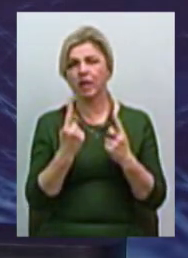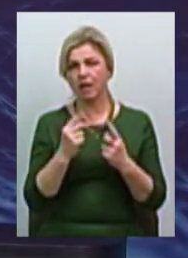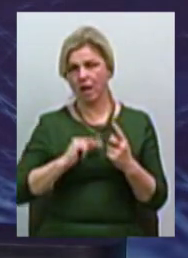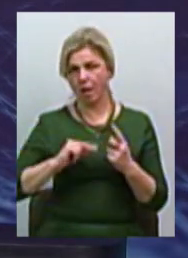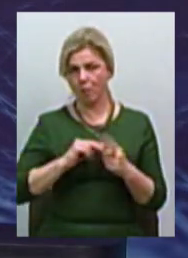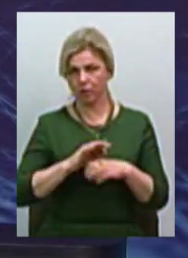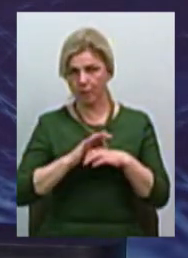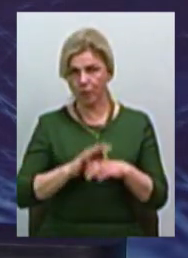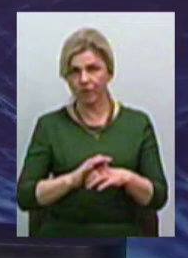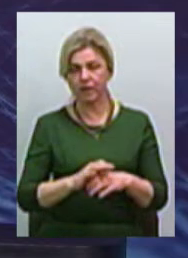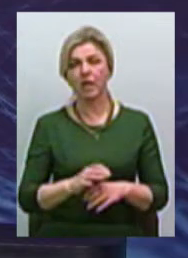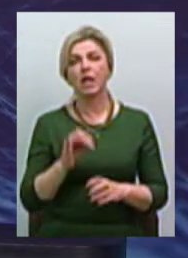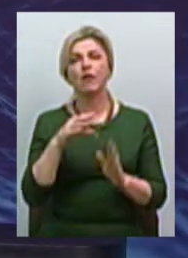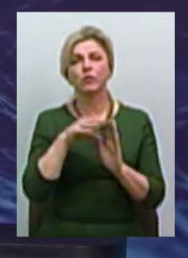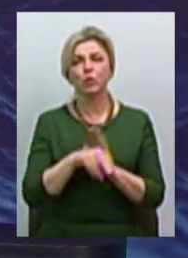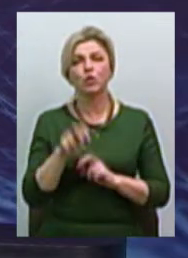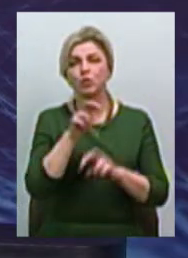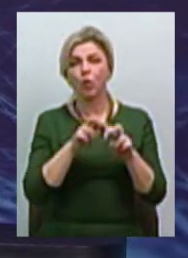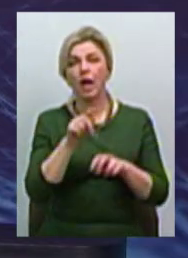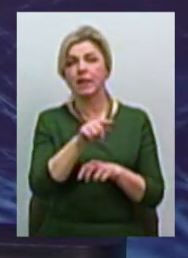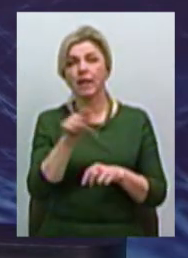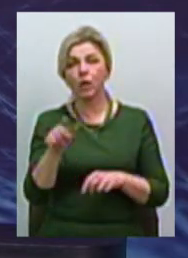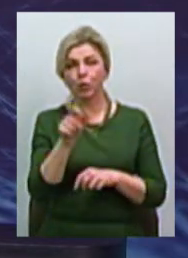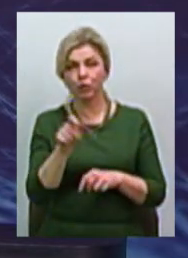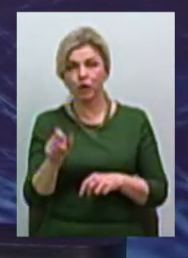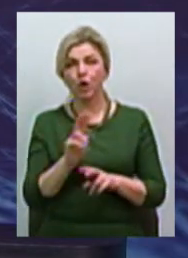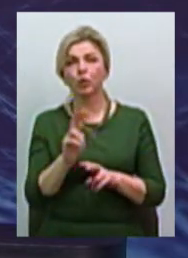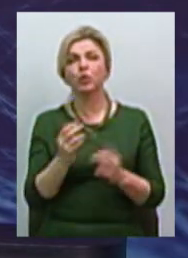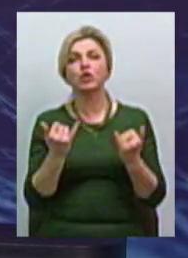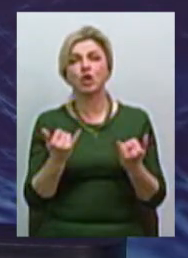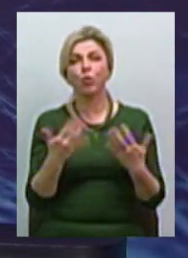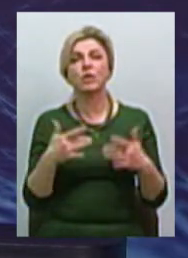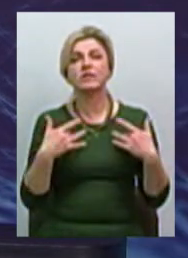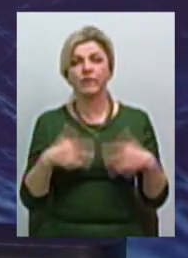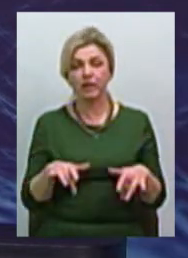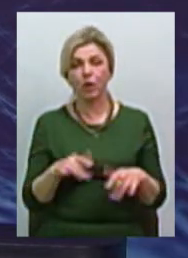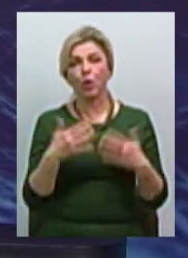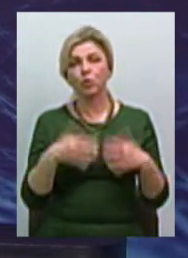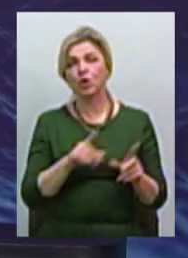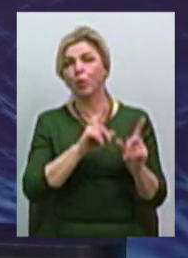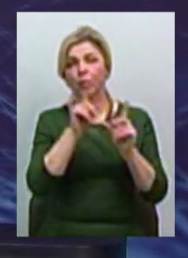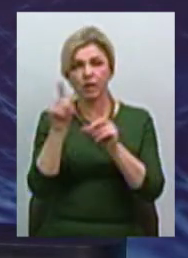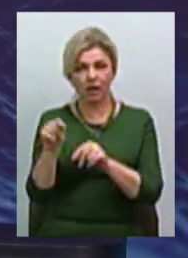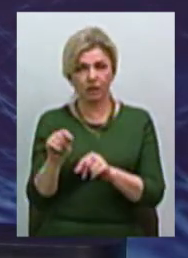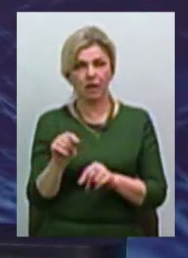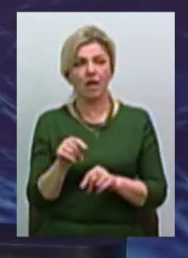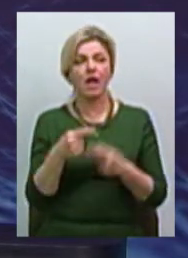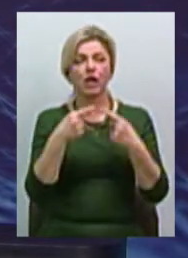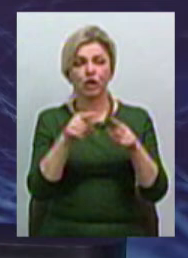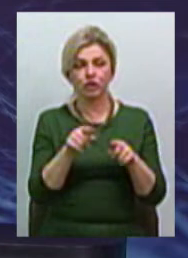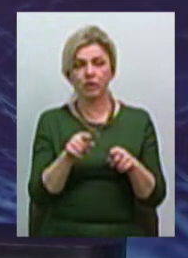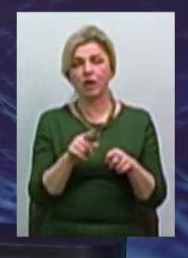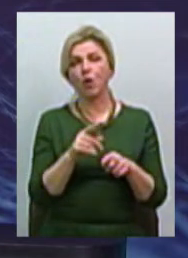проведена, в тому числі, із пошуку тих людей, які на даний час звільнилися, вже поїхали, ну, скажімо так, до іншої